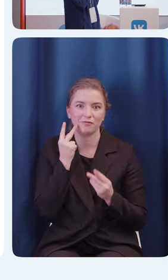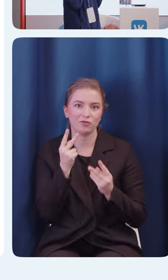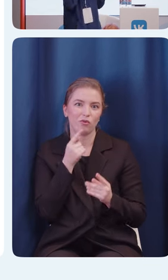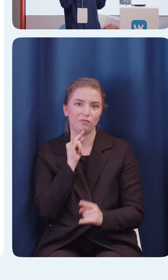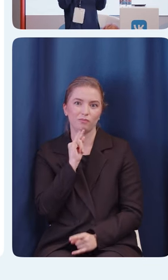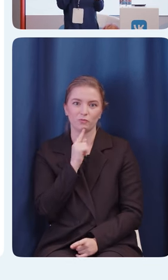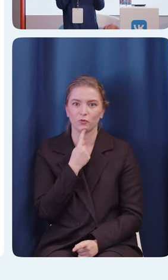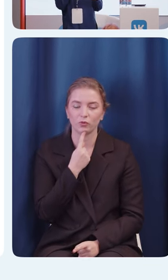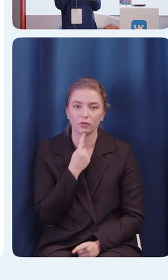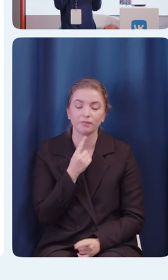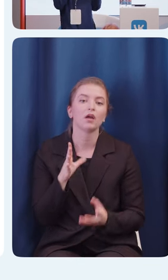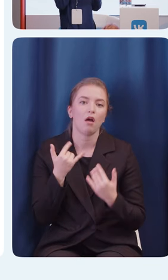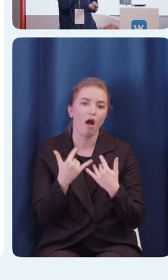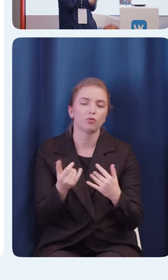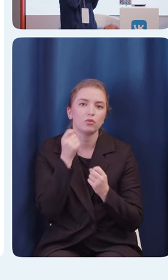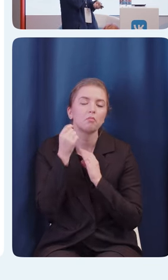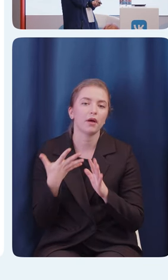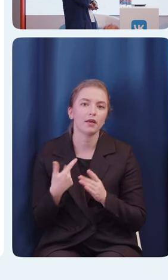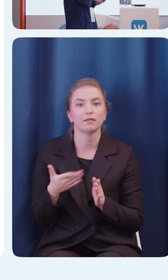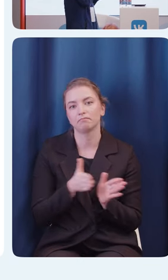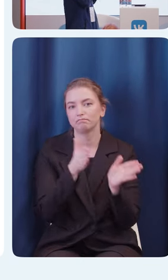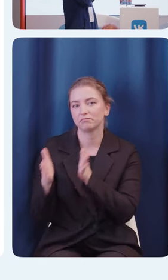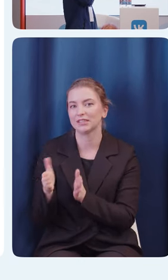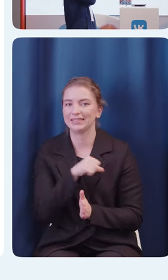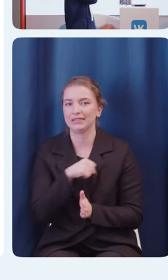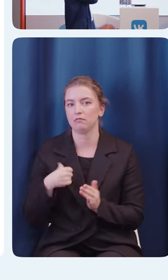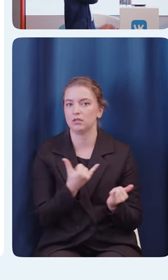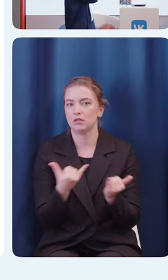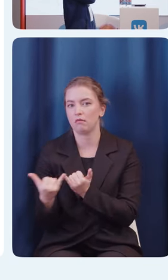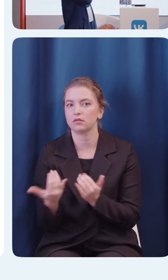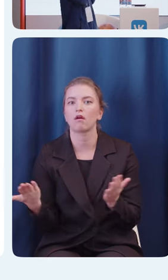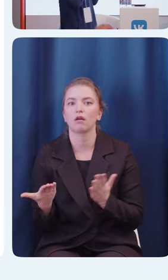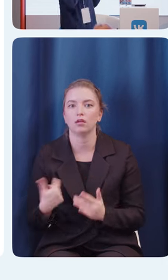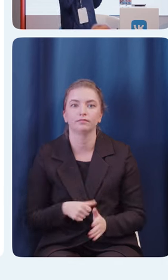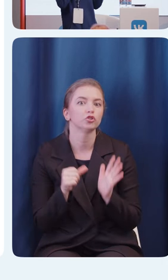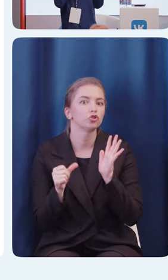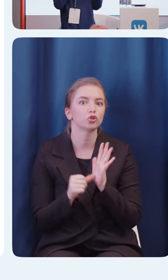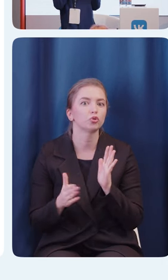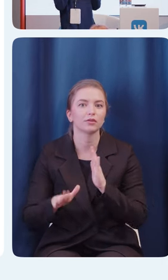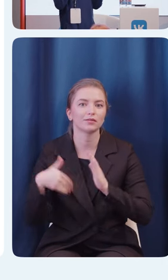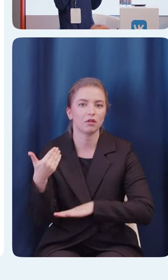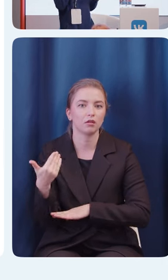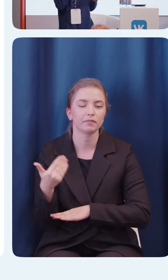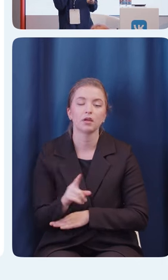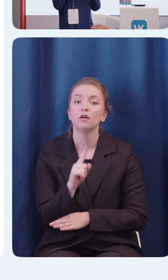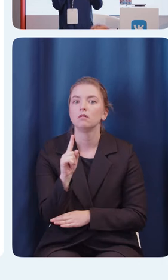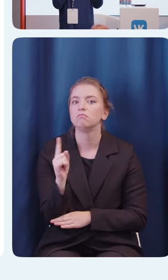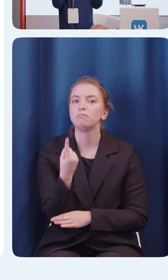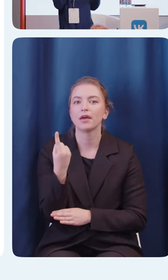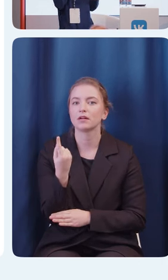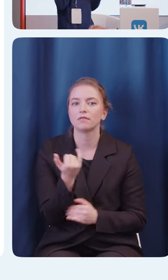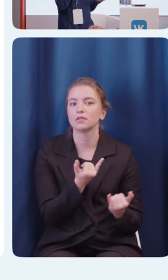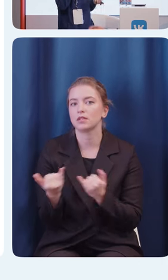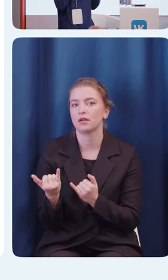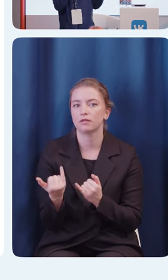разобрались. Давайте перейдем, собственно, к самим сервисам Android. Шестой слайд и первый такой сервис TalkBack. Один